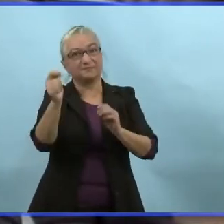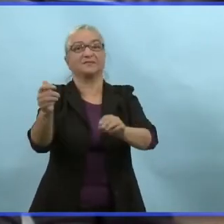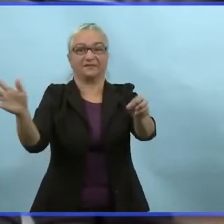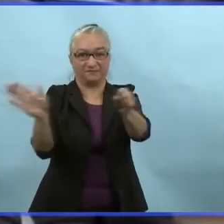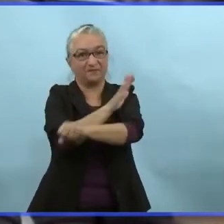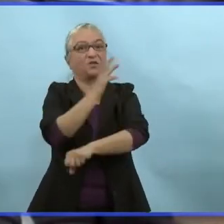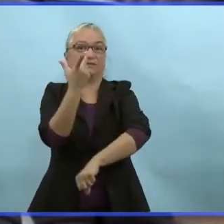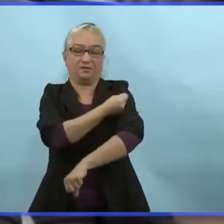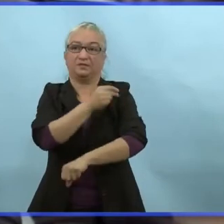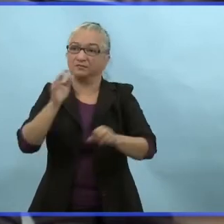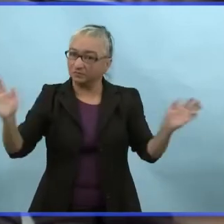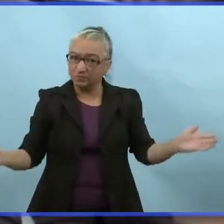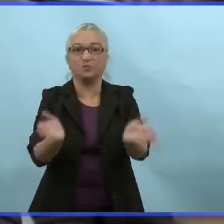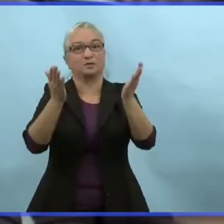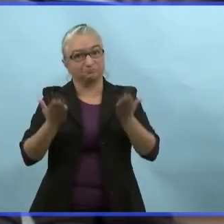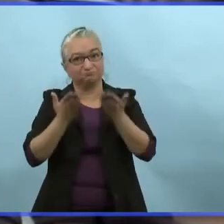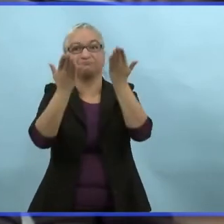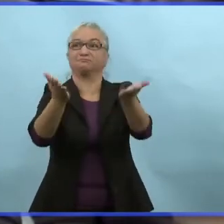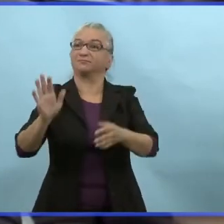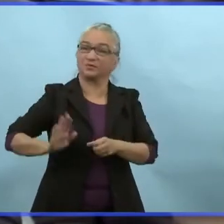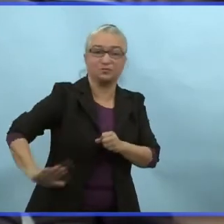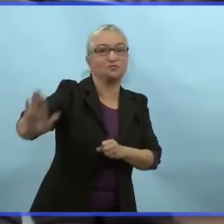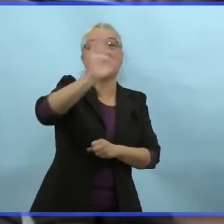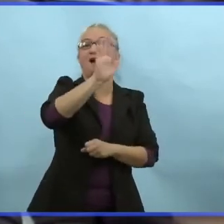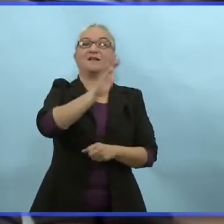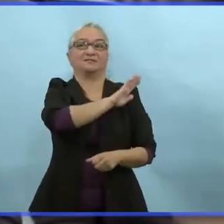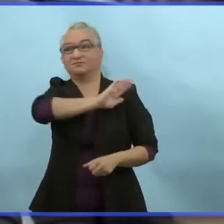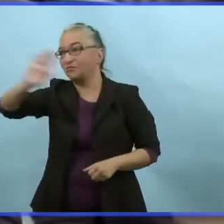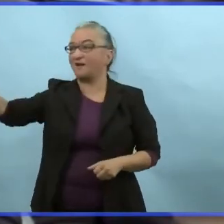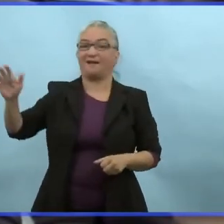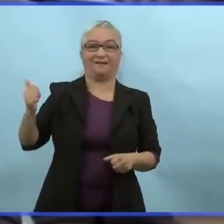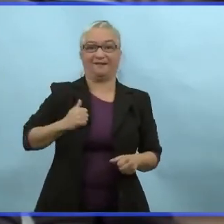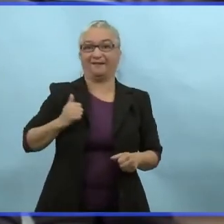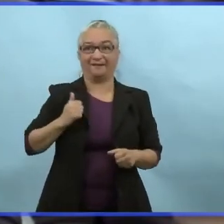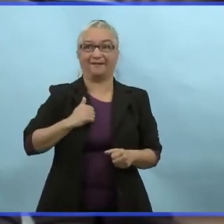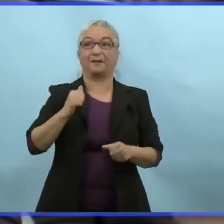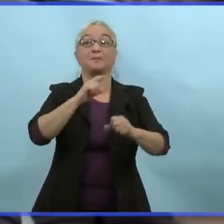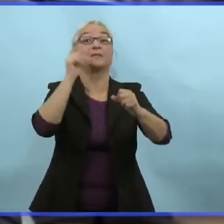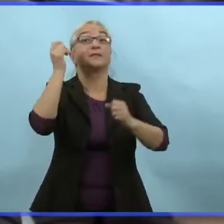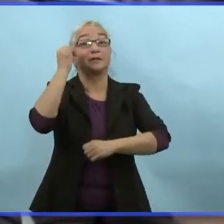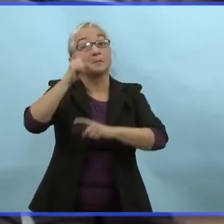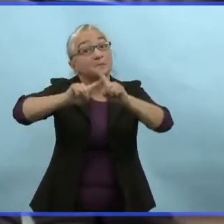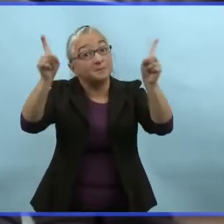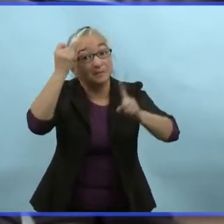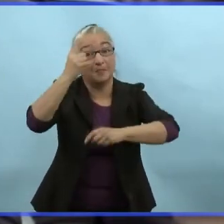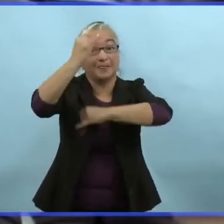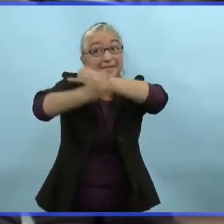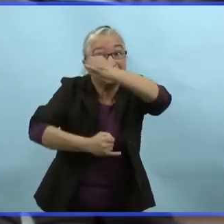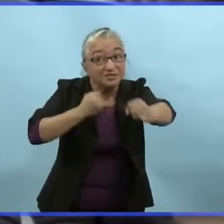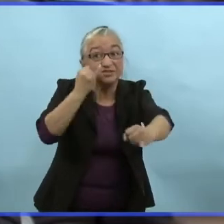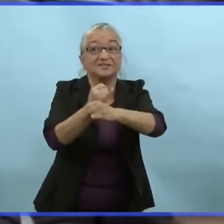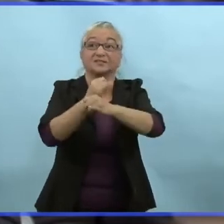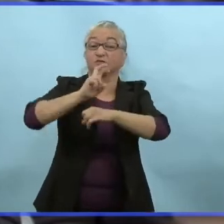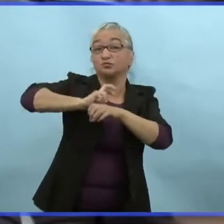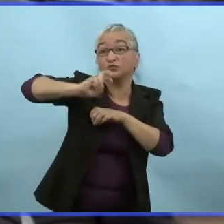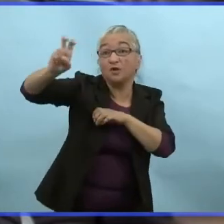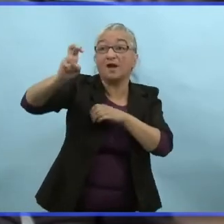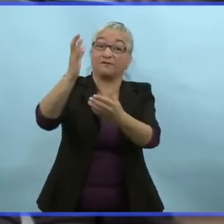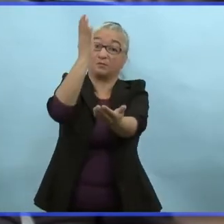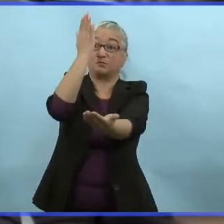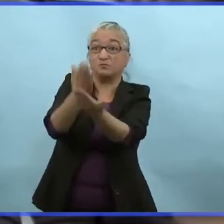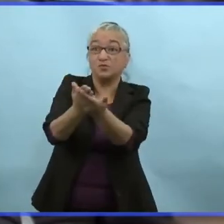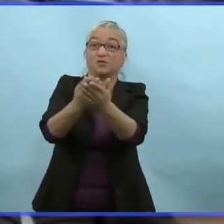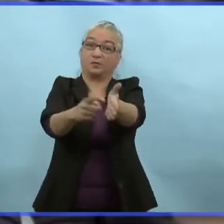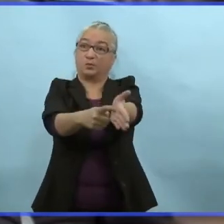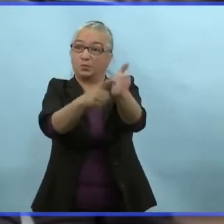faire vacciner dès que vous le pouvez. Je recommande ça. et c'est recommandé partout au Canada. La preuve de vaccination pour les